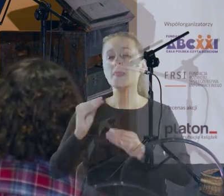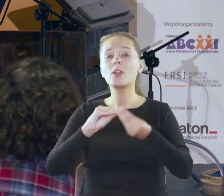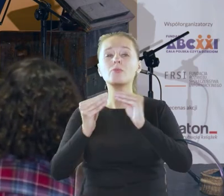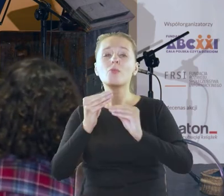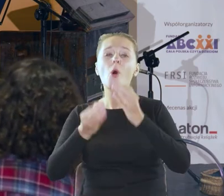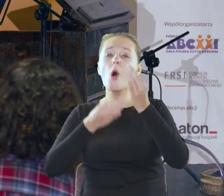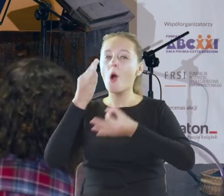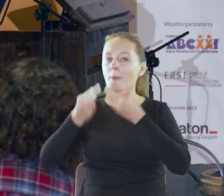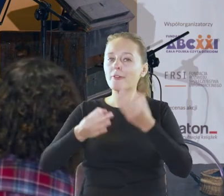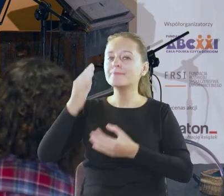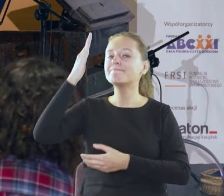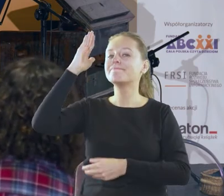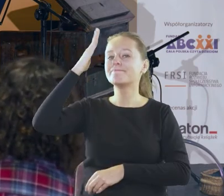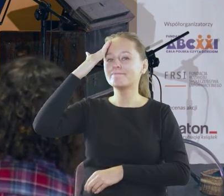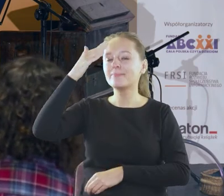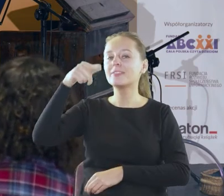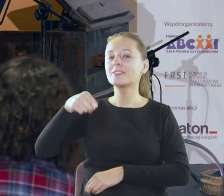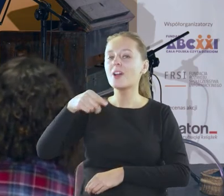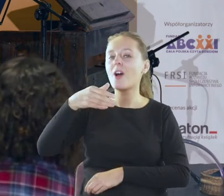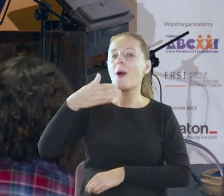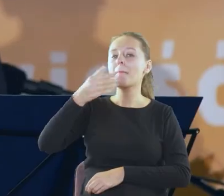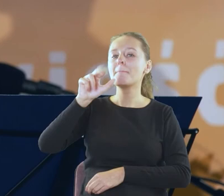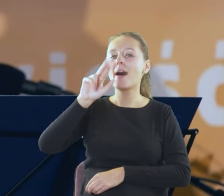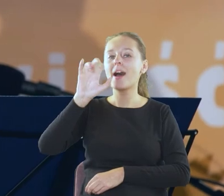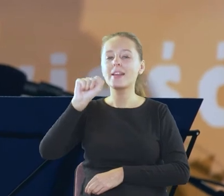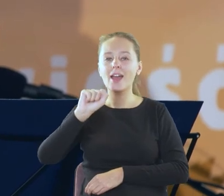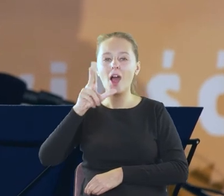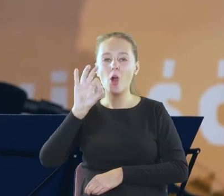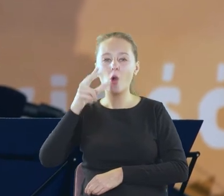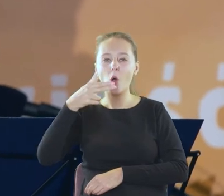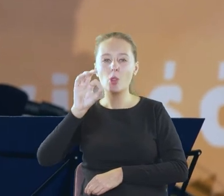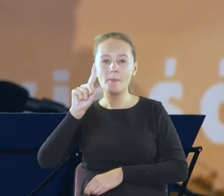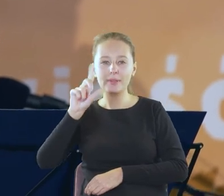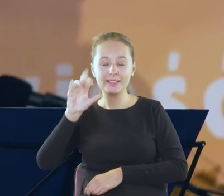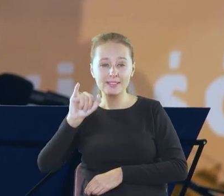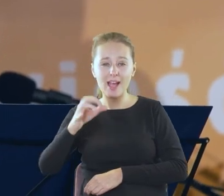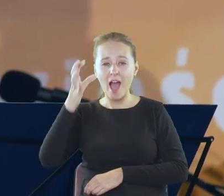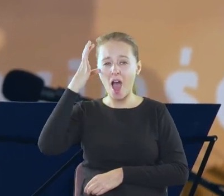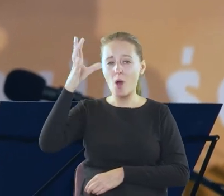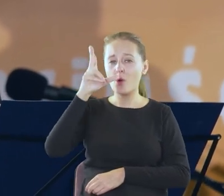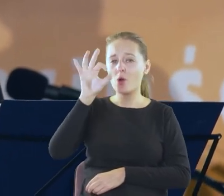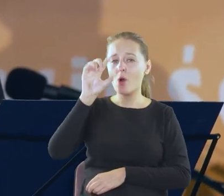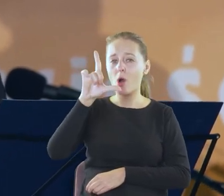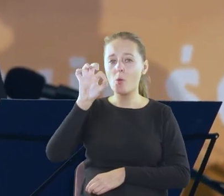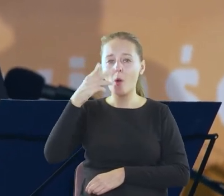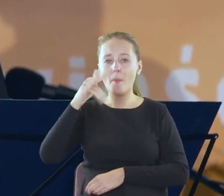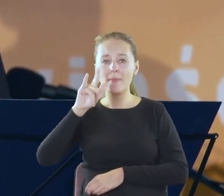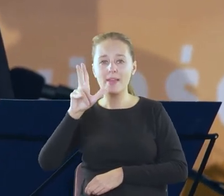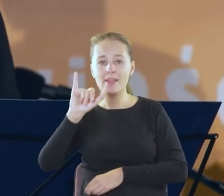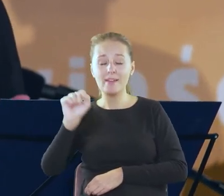Konopnicka była znakomitą autorką Kołomyjek i doskonale się jej teksty